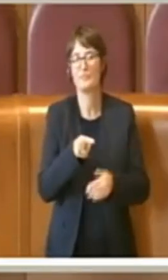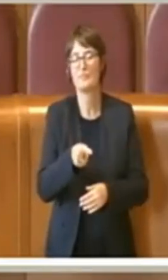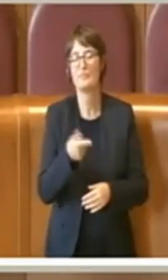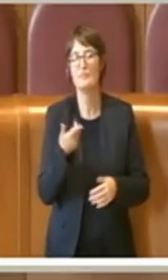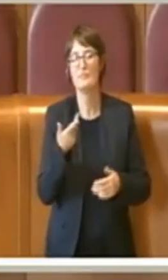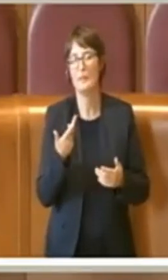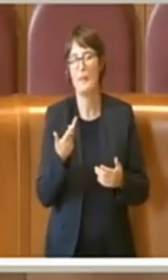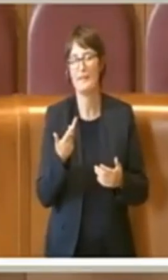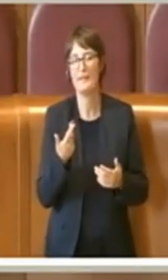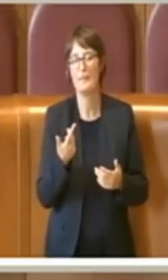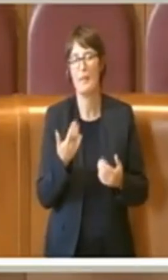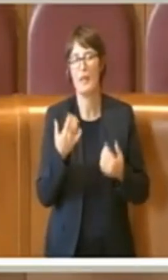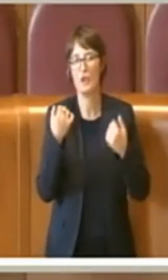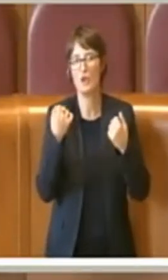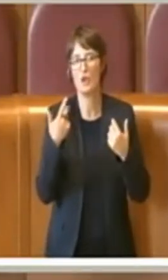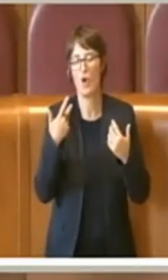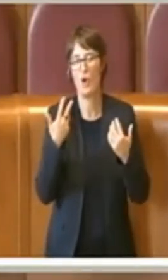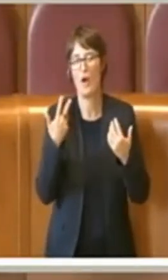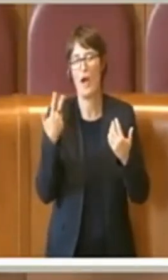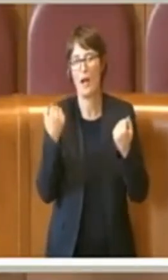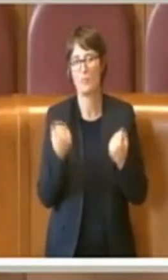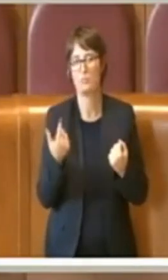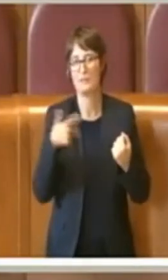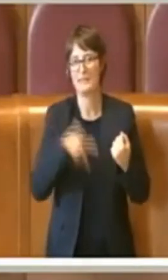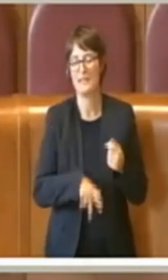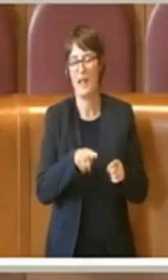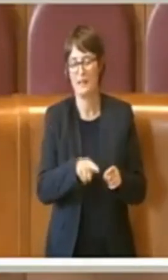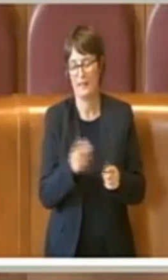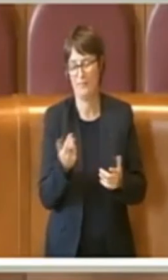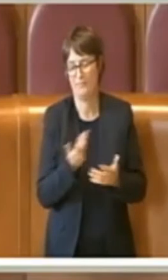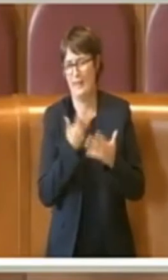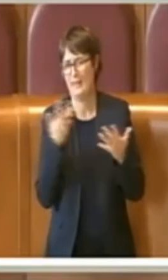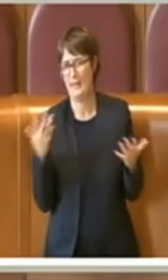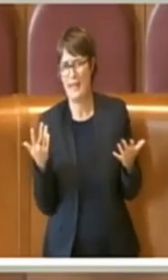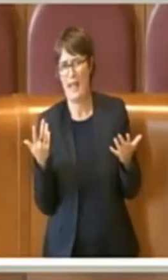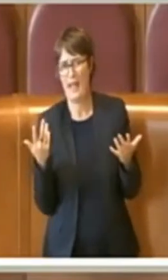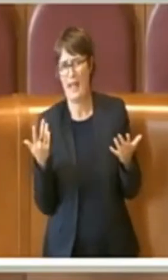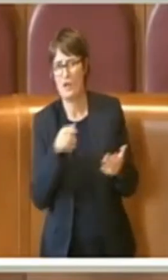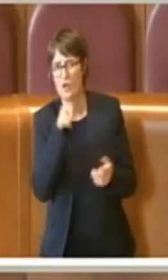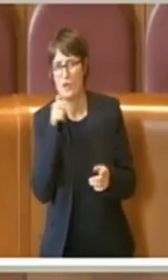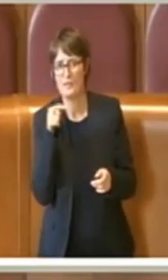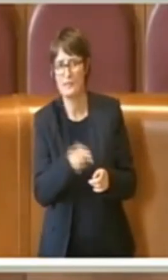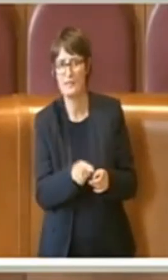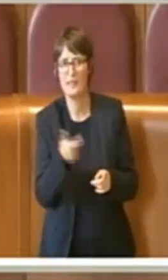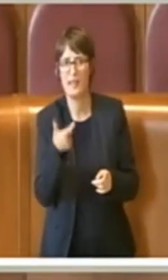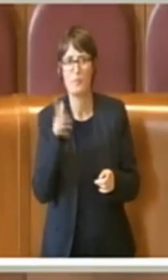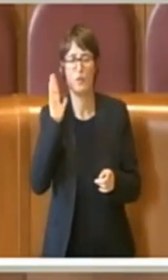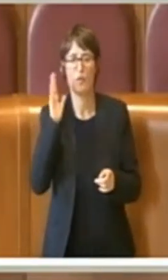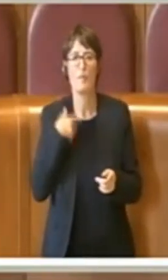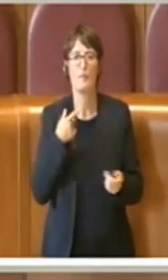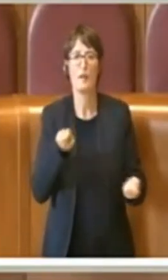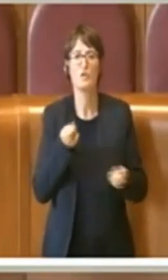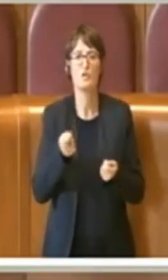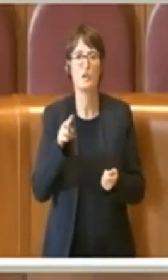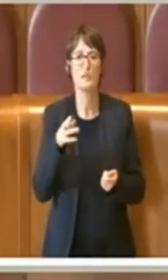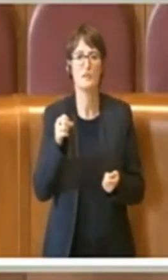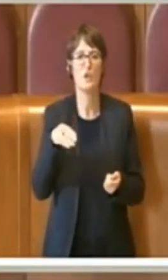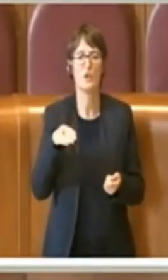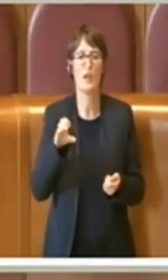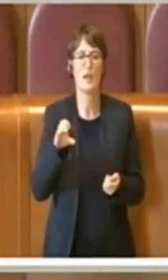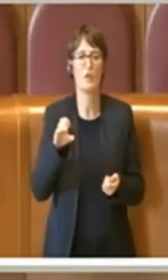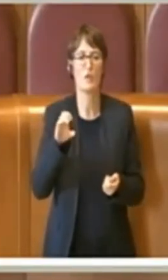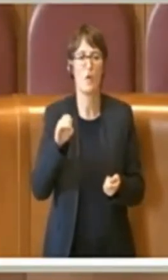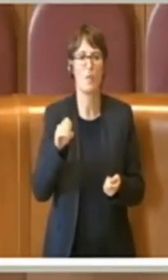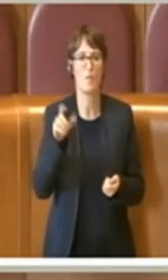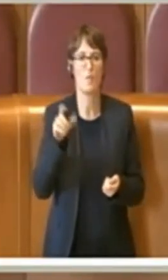appunto da quando è passato dalla gestione della Romeo Gestioni, non so chi se la ricorda,